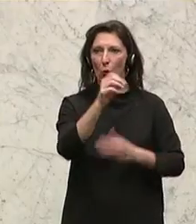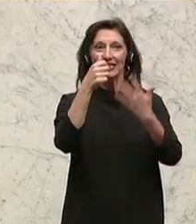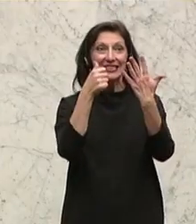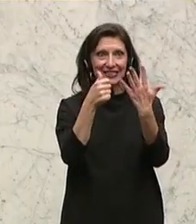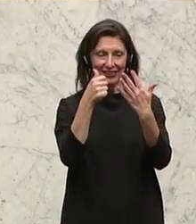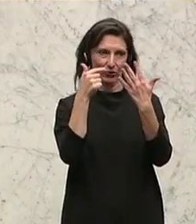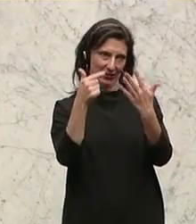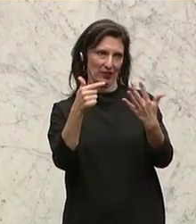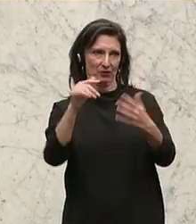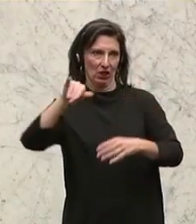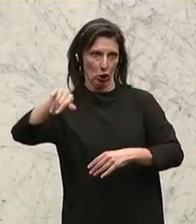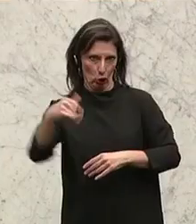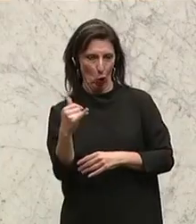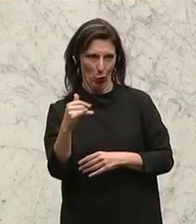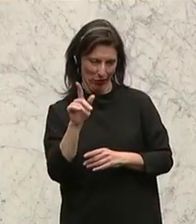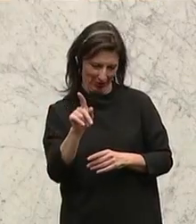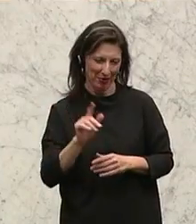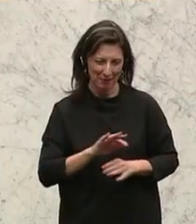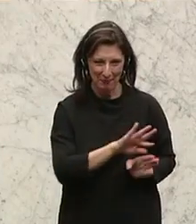So, Herr Kollege Deimek, Sie sind am Wort.